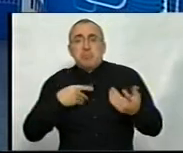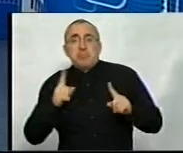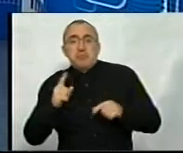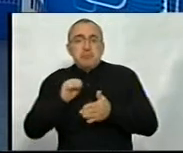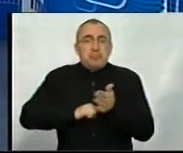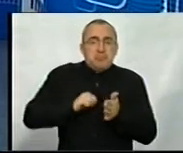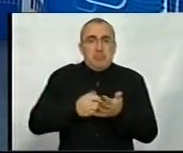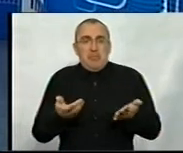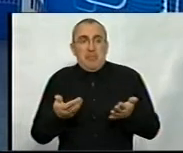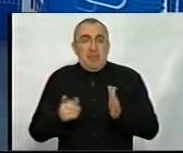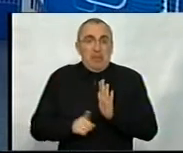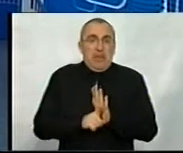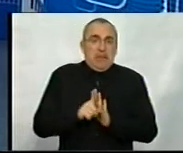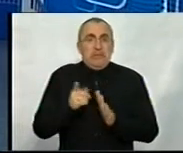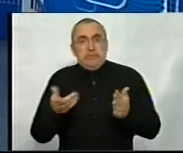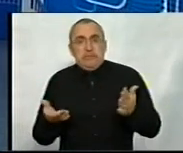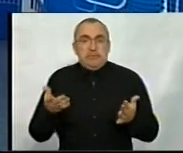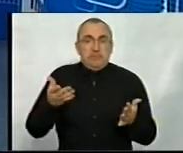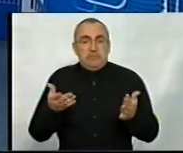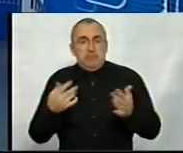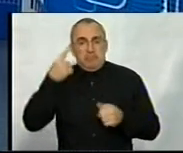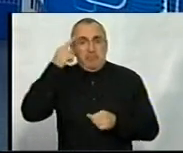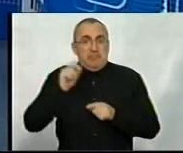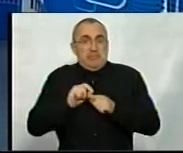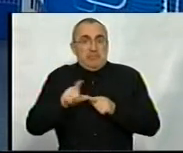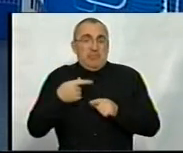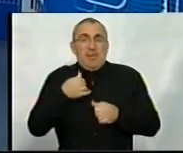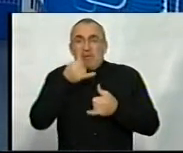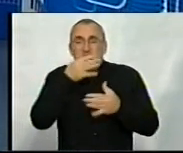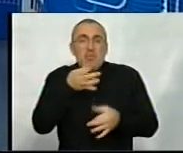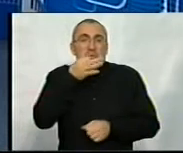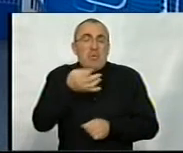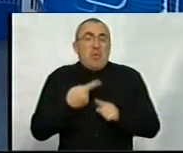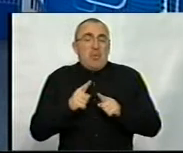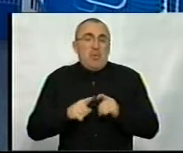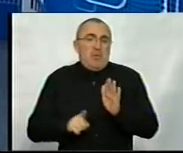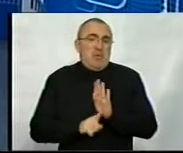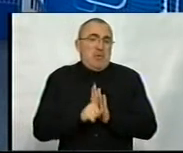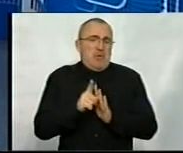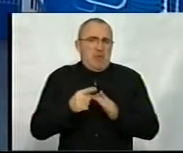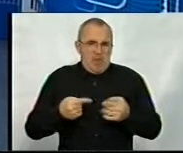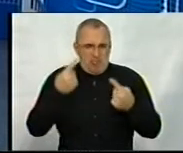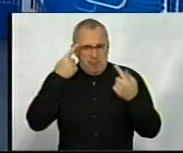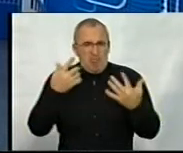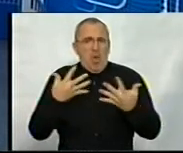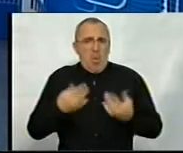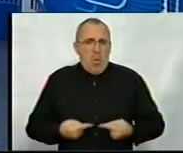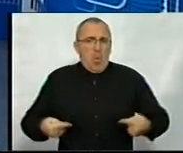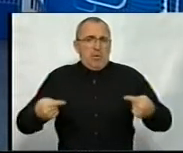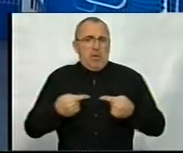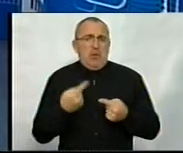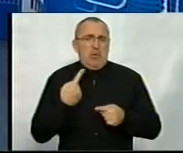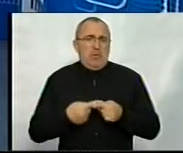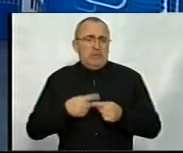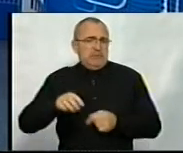вот тогда вот что-то начало пробиваться, но я не могу вам сказать, что это было вот так прям явно, конкретно, что я вот